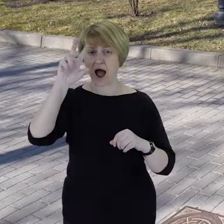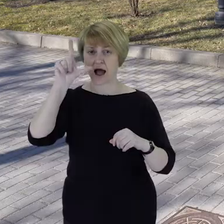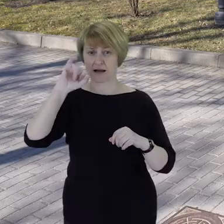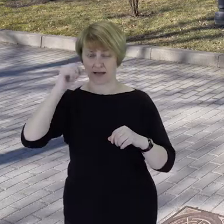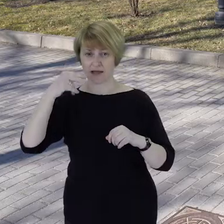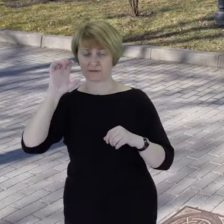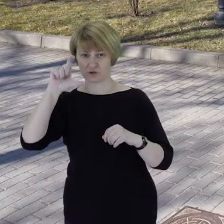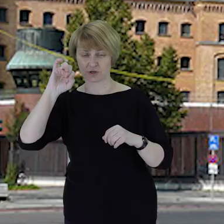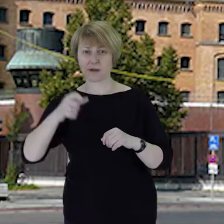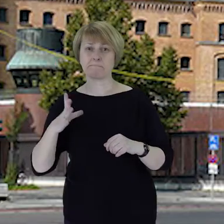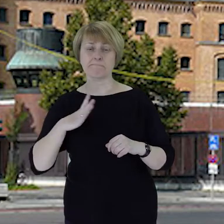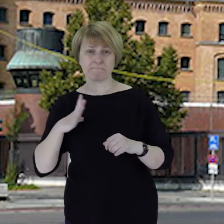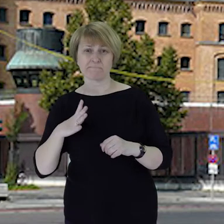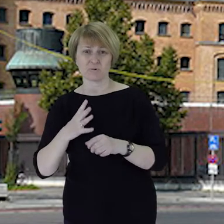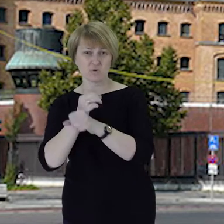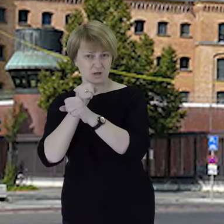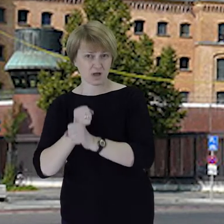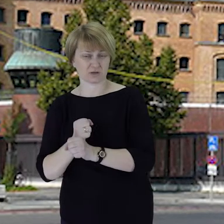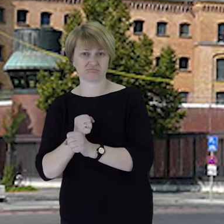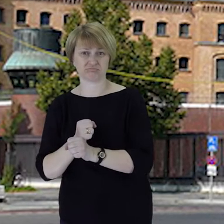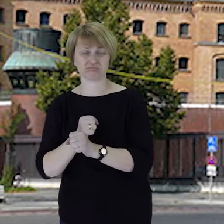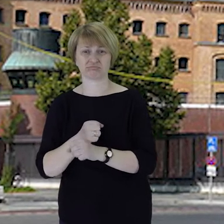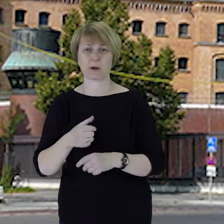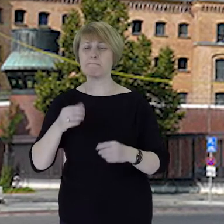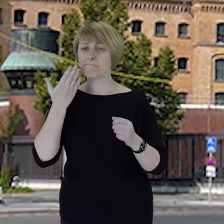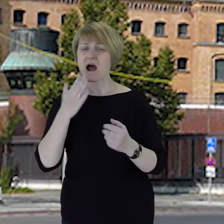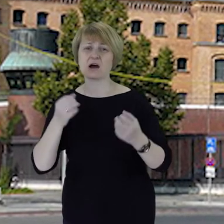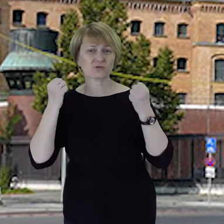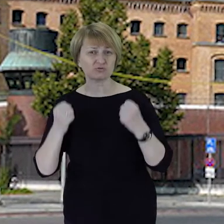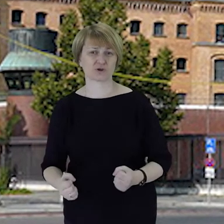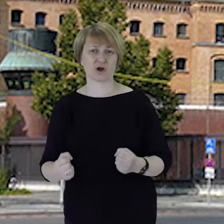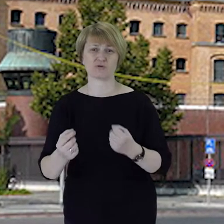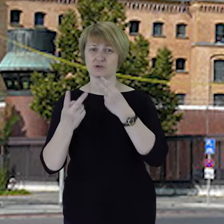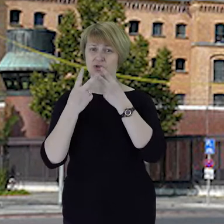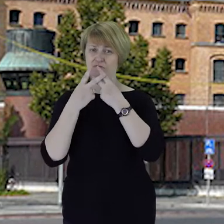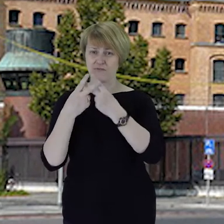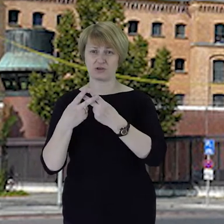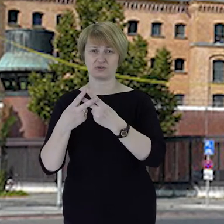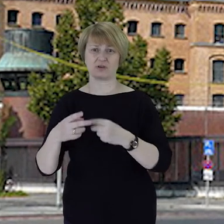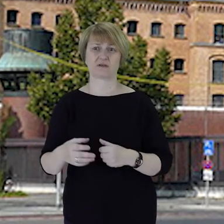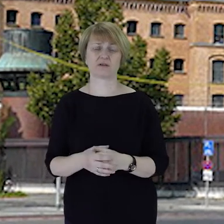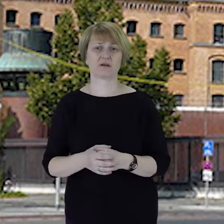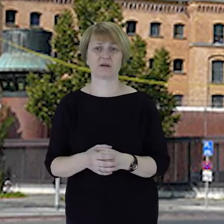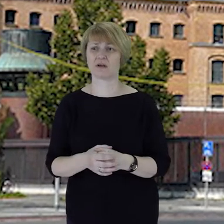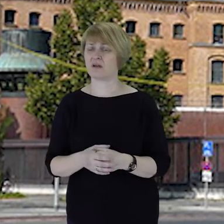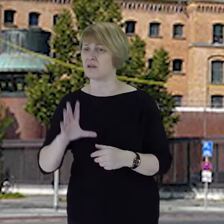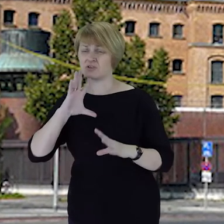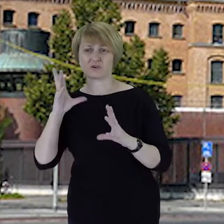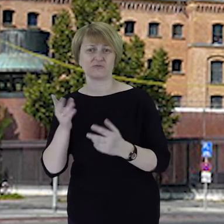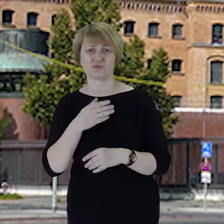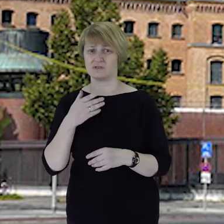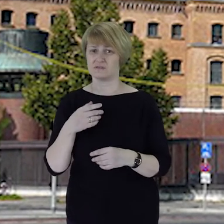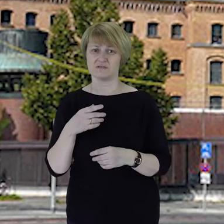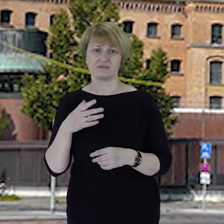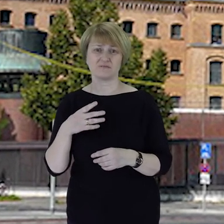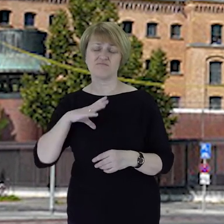gestapo aresztowane i osadzone w Moabicie. Bardzo ciężkie więzienie, którego nie wszyscy